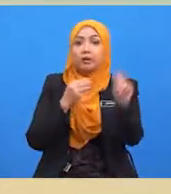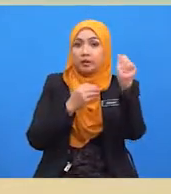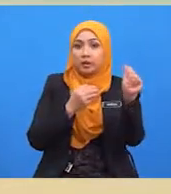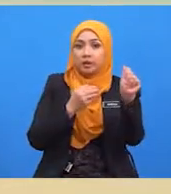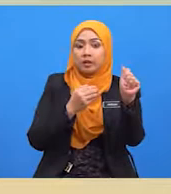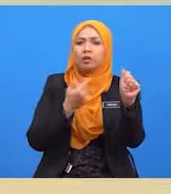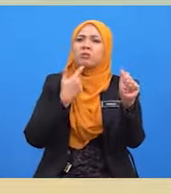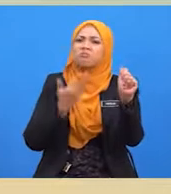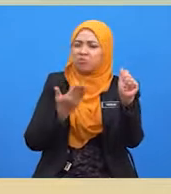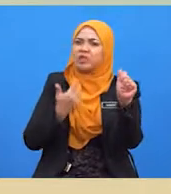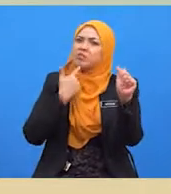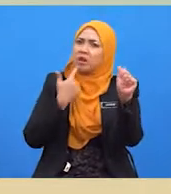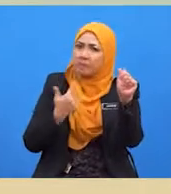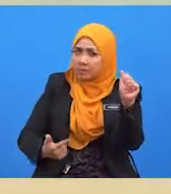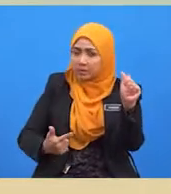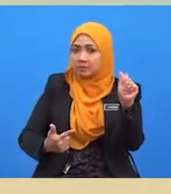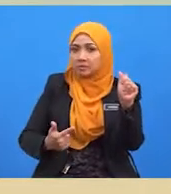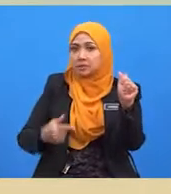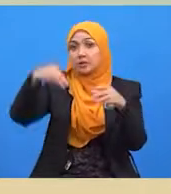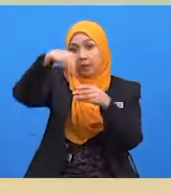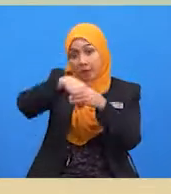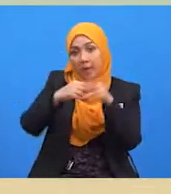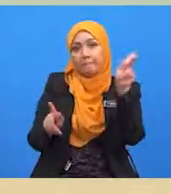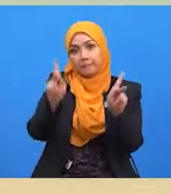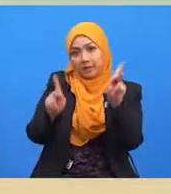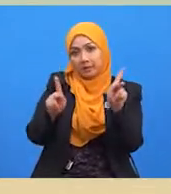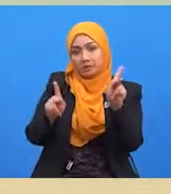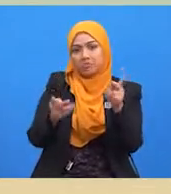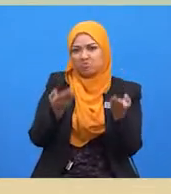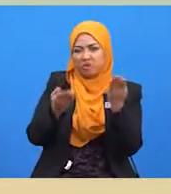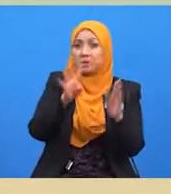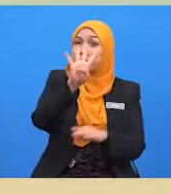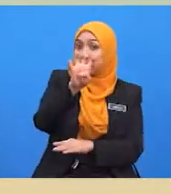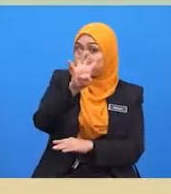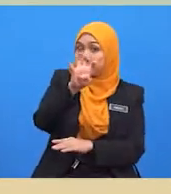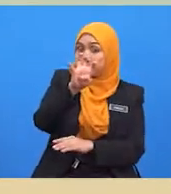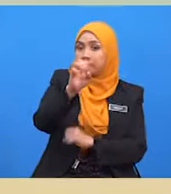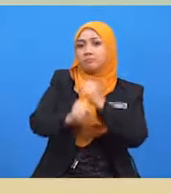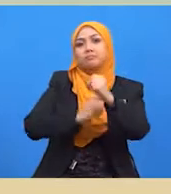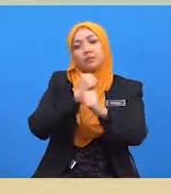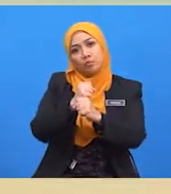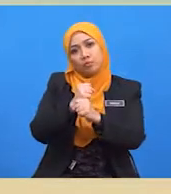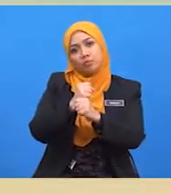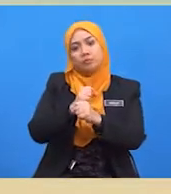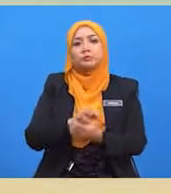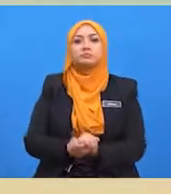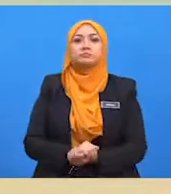lama mempelopuri bidang otomobil, dikatakan lebih kurang 40 tahun. Oleh kerana lama